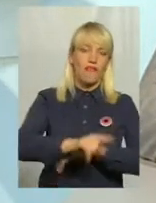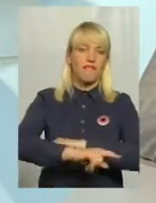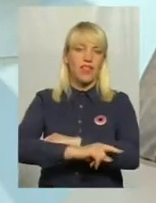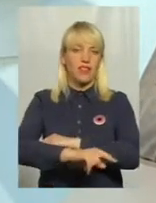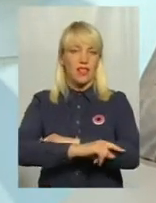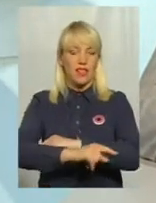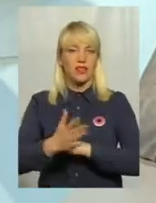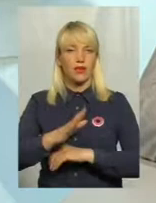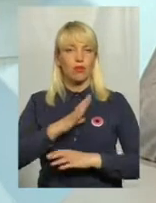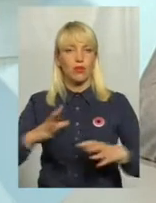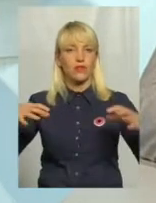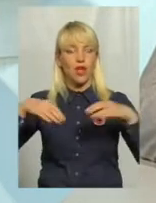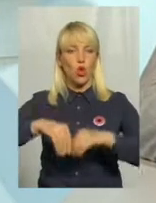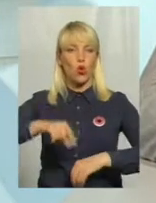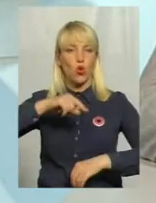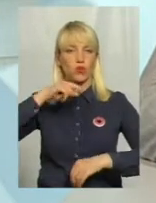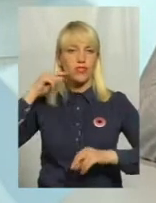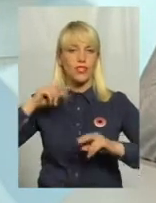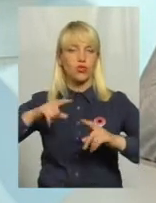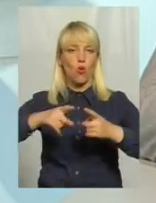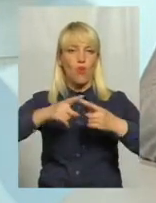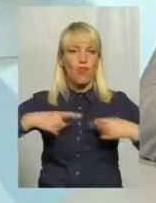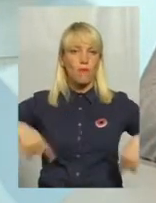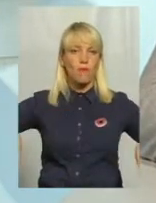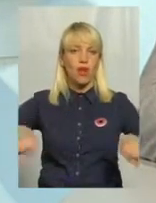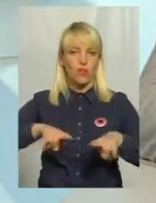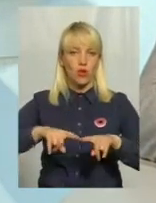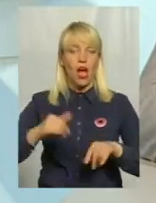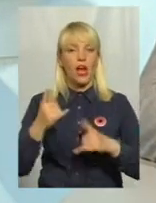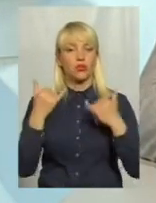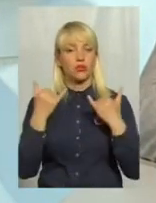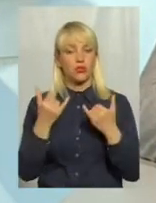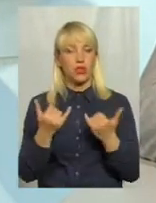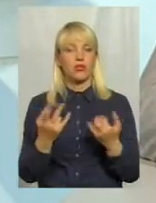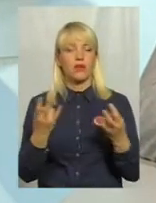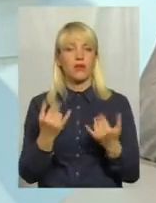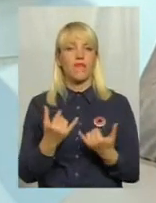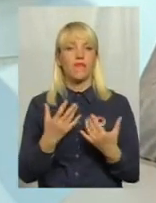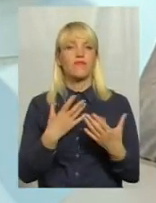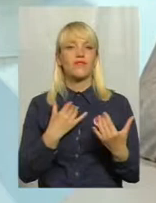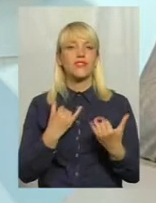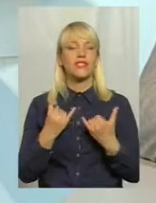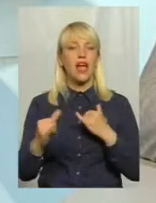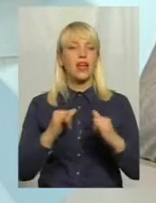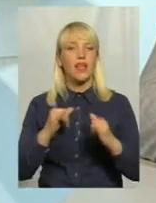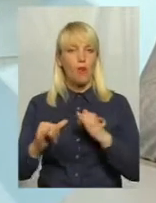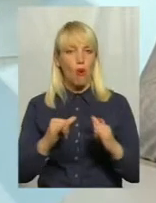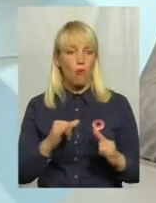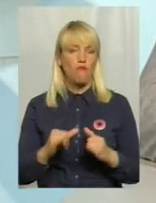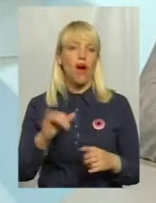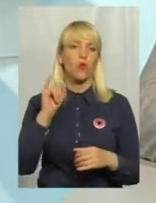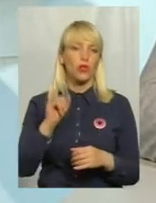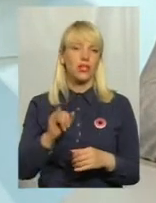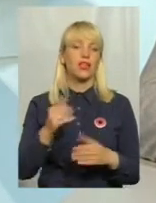Але сучасному поколінні потрібно виходити якраз із позицій взаємоповаги. І якщо ми дійсно навчимося